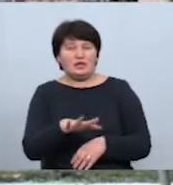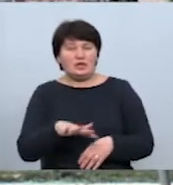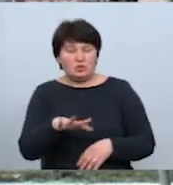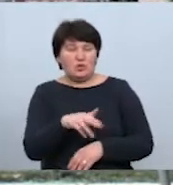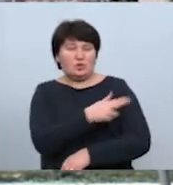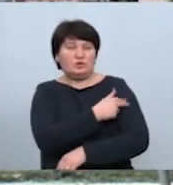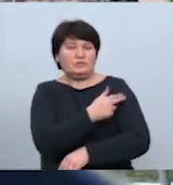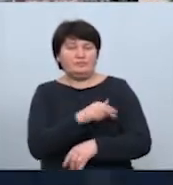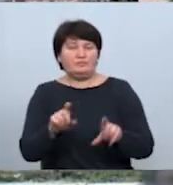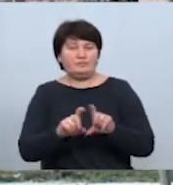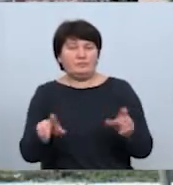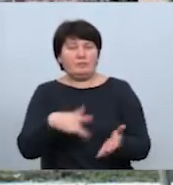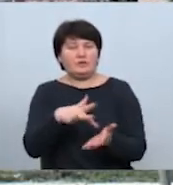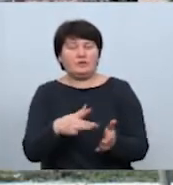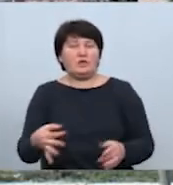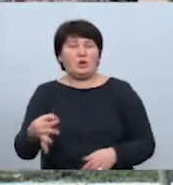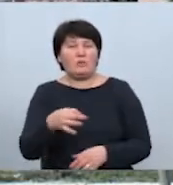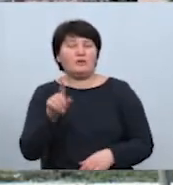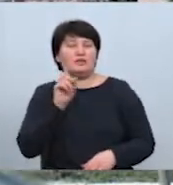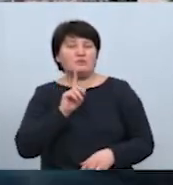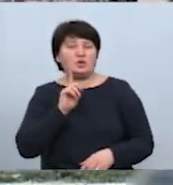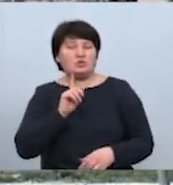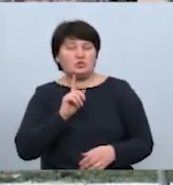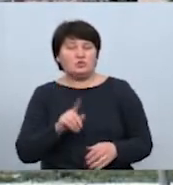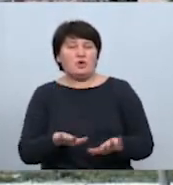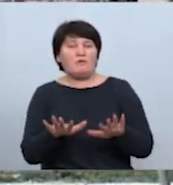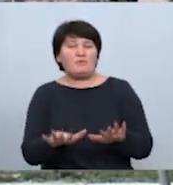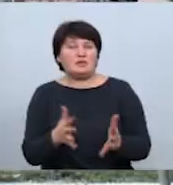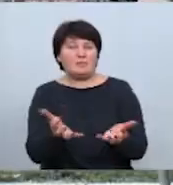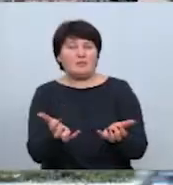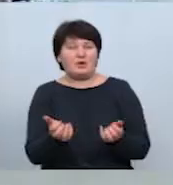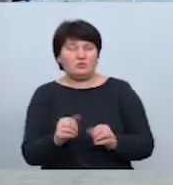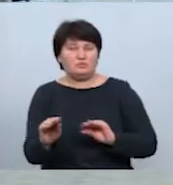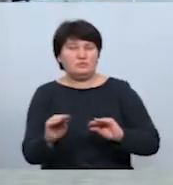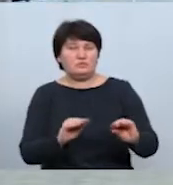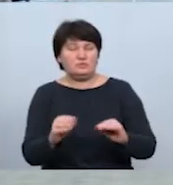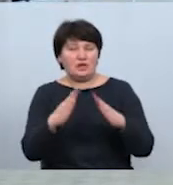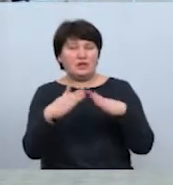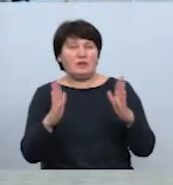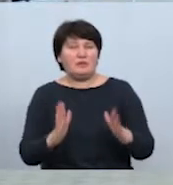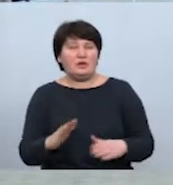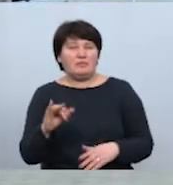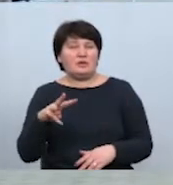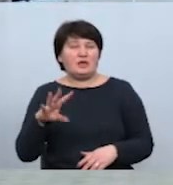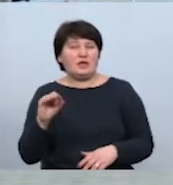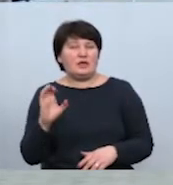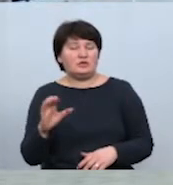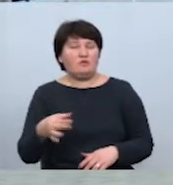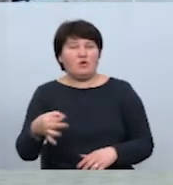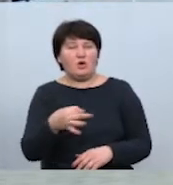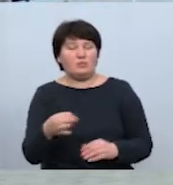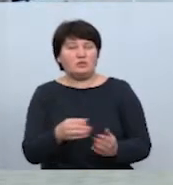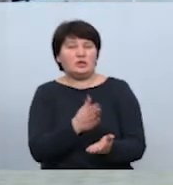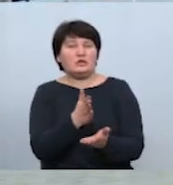'я міста та області. Тимчасові пункти прийому облаштовані на базі наметів управління ДСНС області. В облаштованих